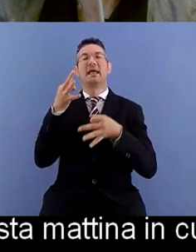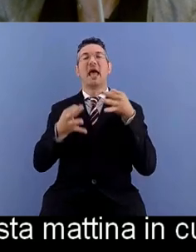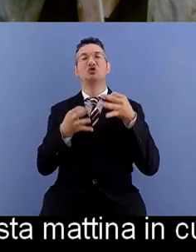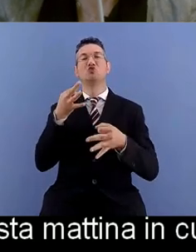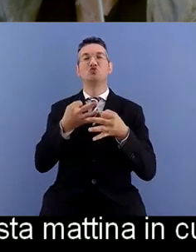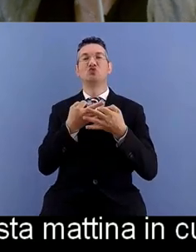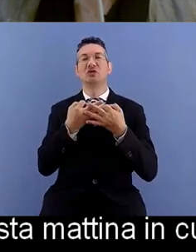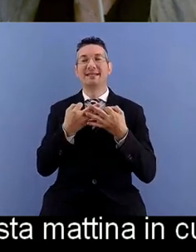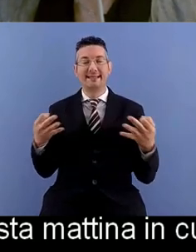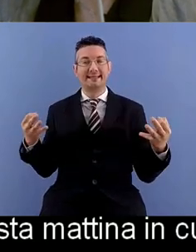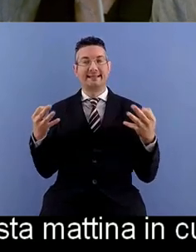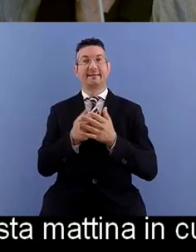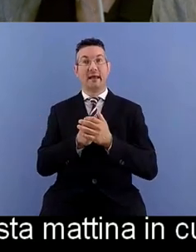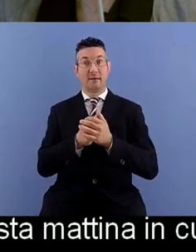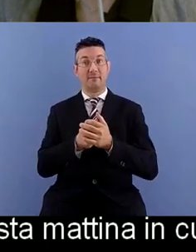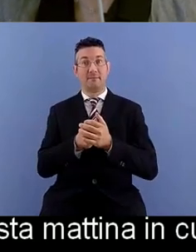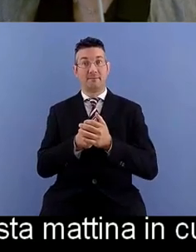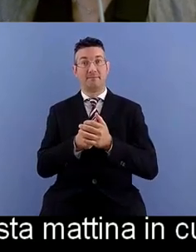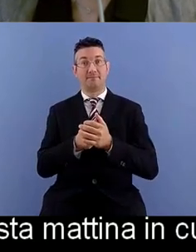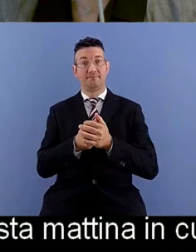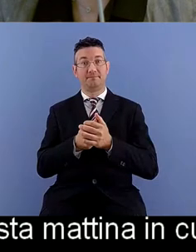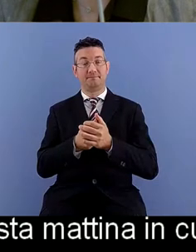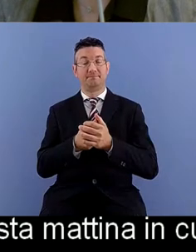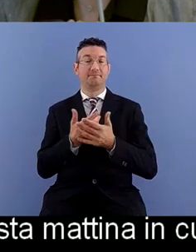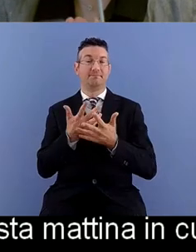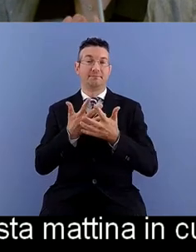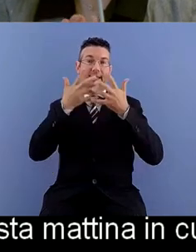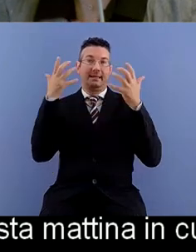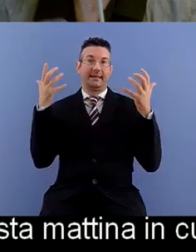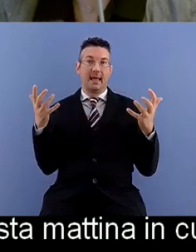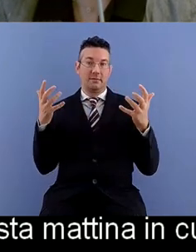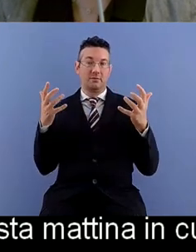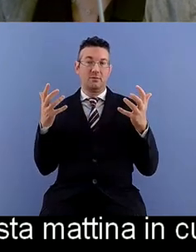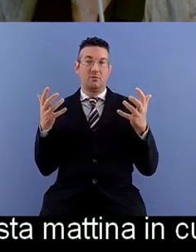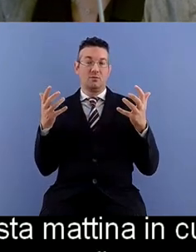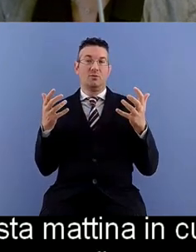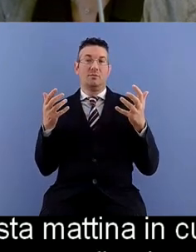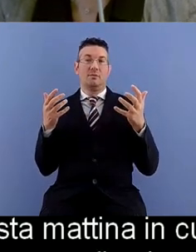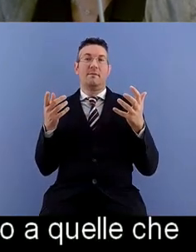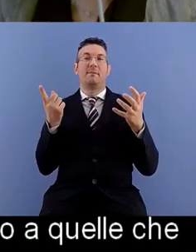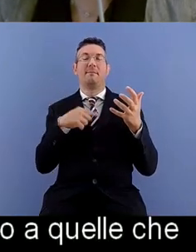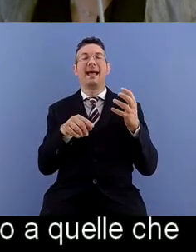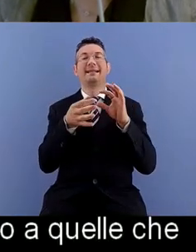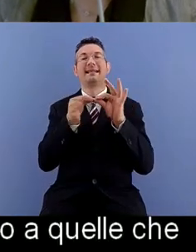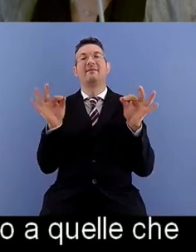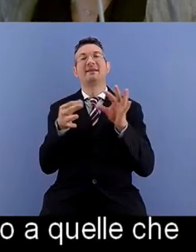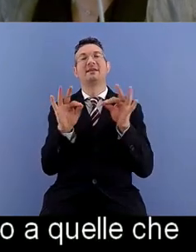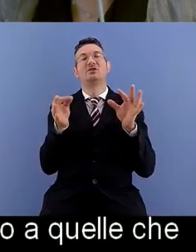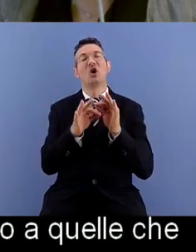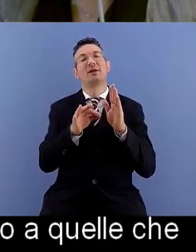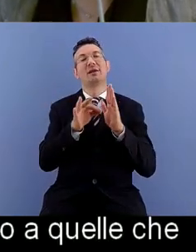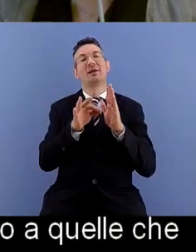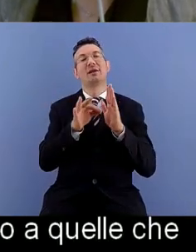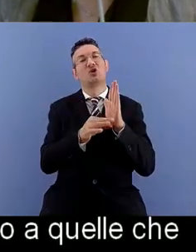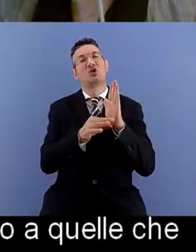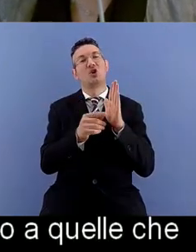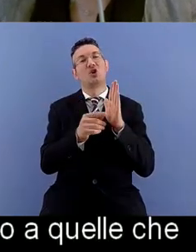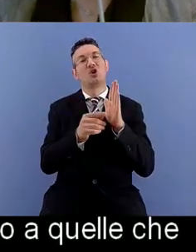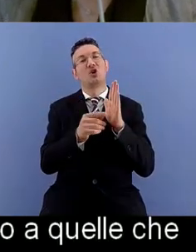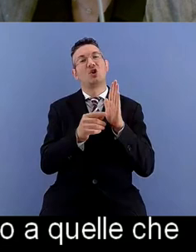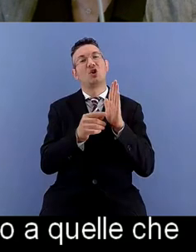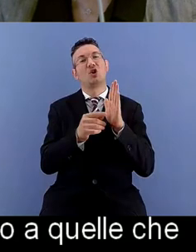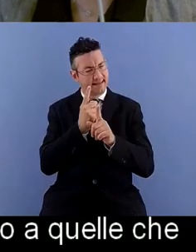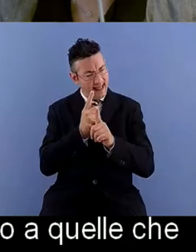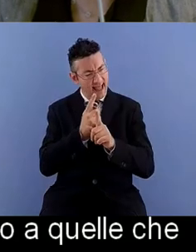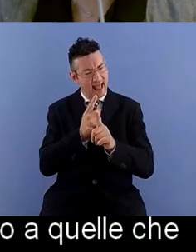quindi è evidente che rispetto a quelle che sono le definizioni delle norme che comunque dobbiamo rispettare ci sono